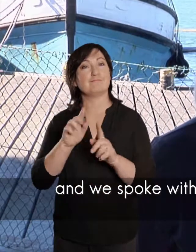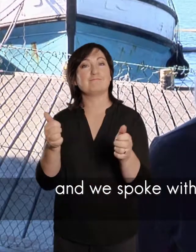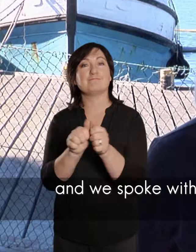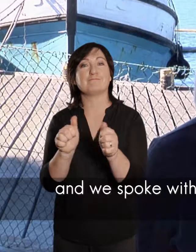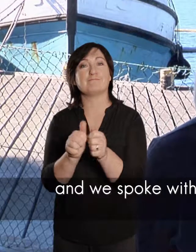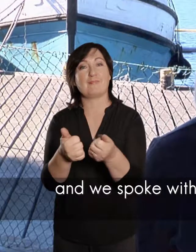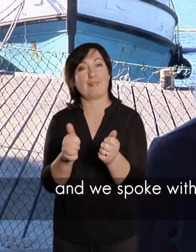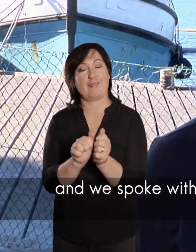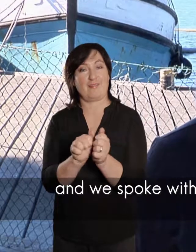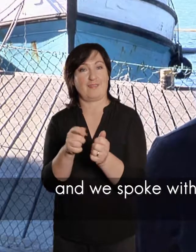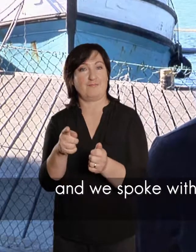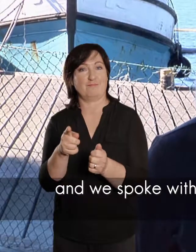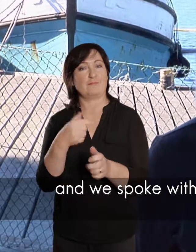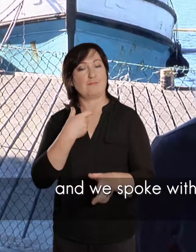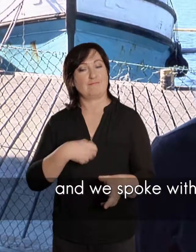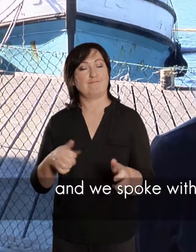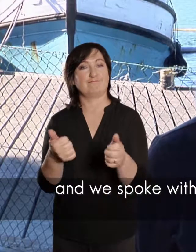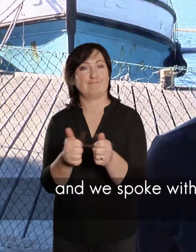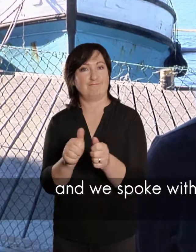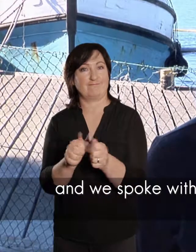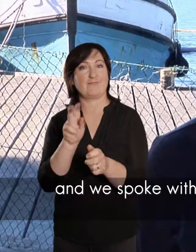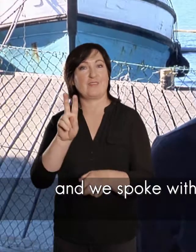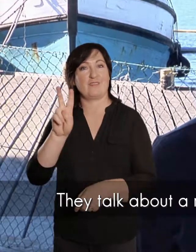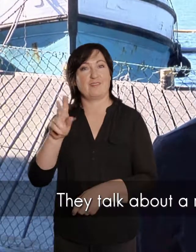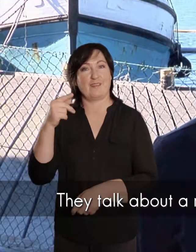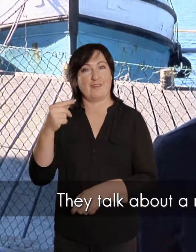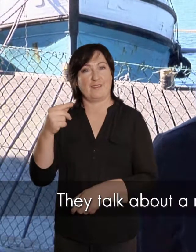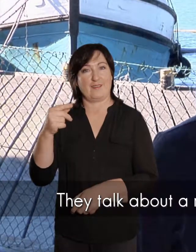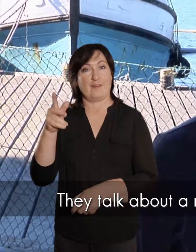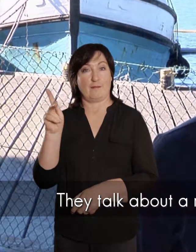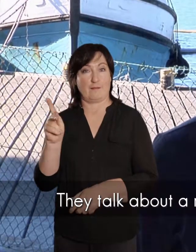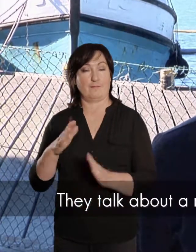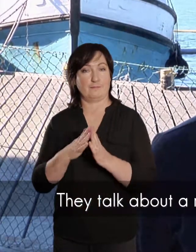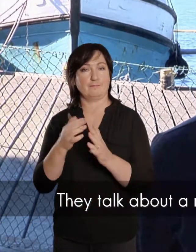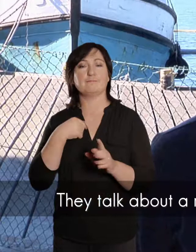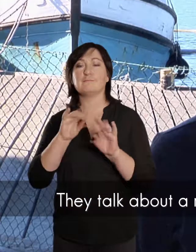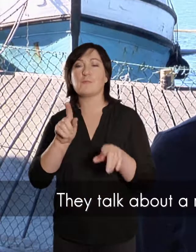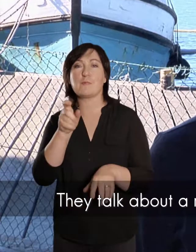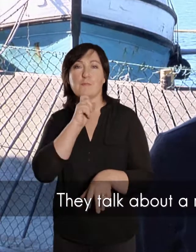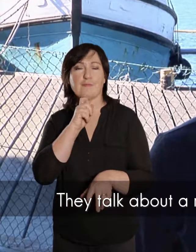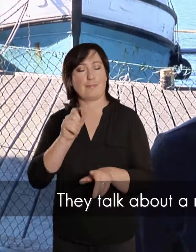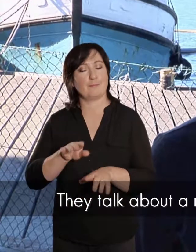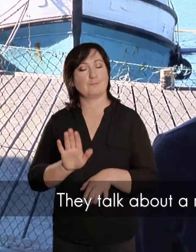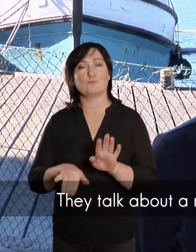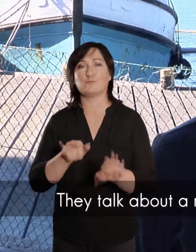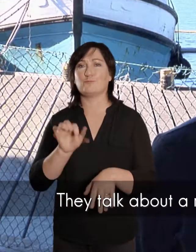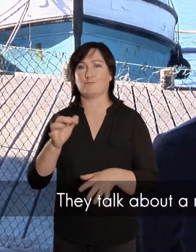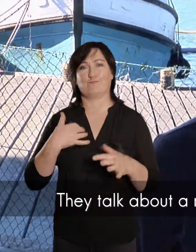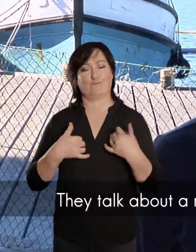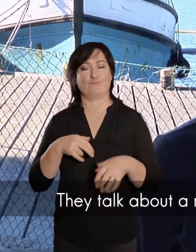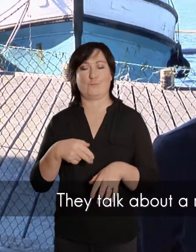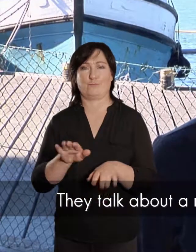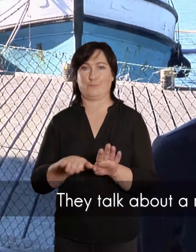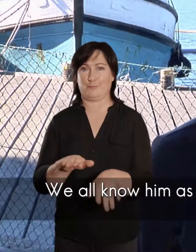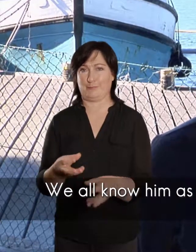ook voormalige kerkraadslede van die VGK. Hulle praat oor een man wat diep spore aan hulle